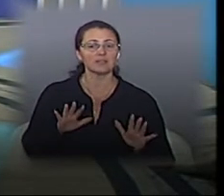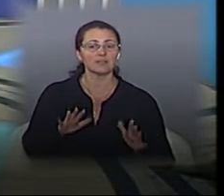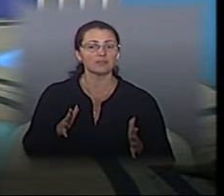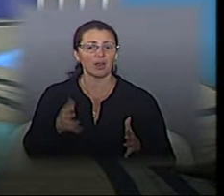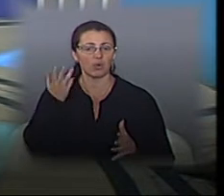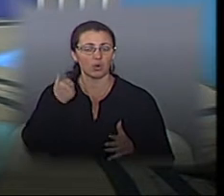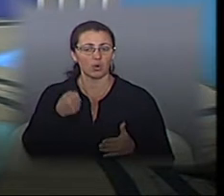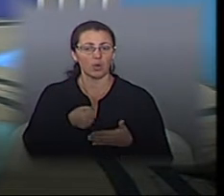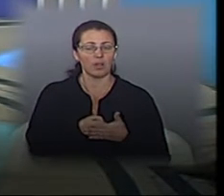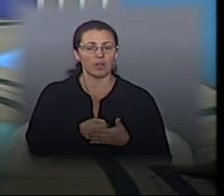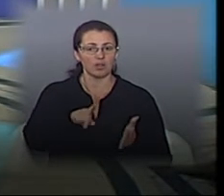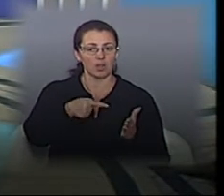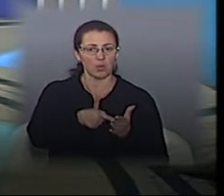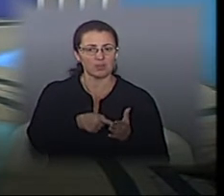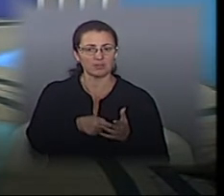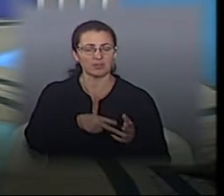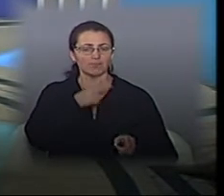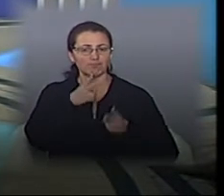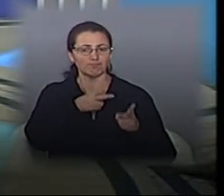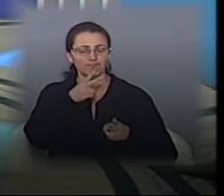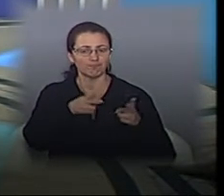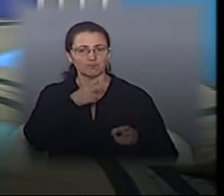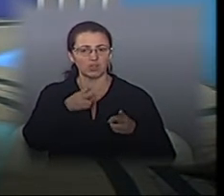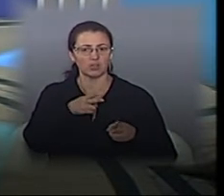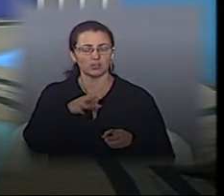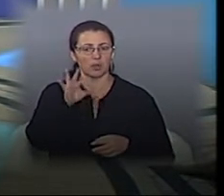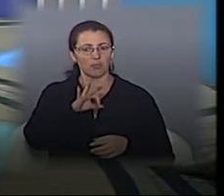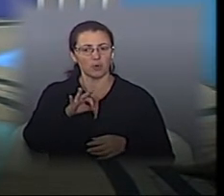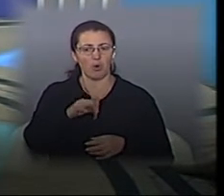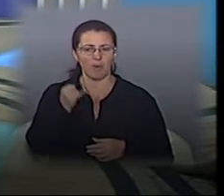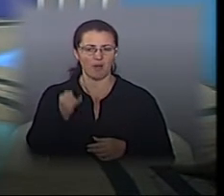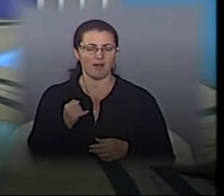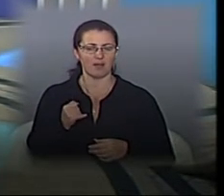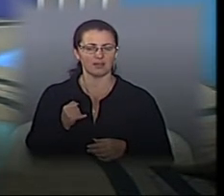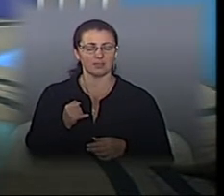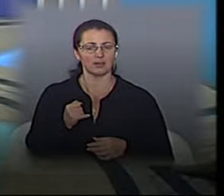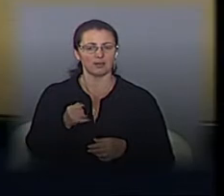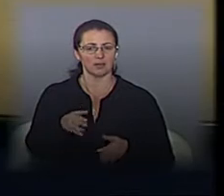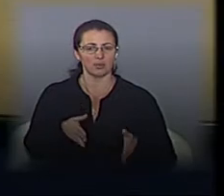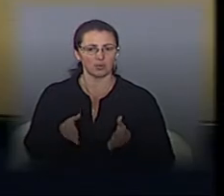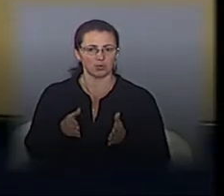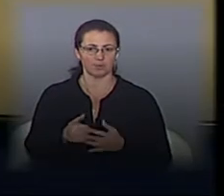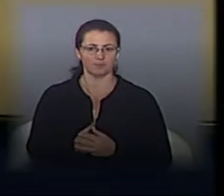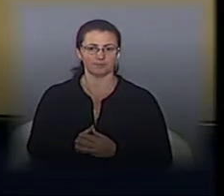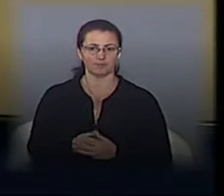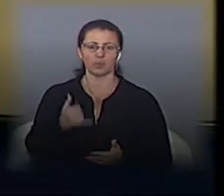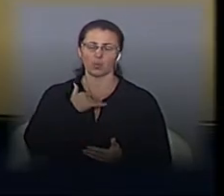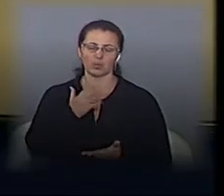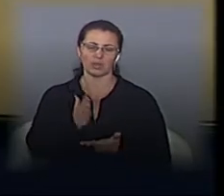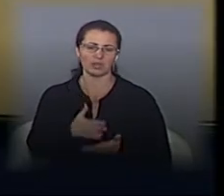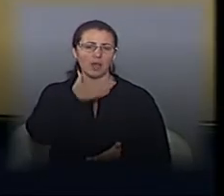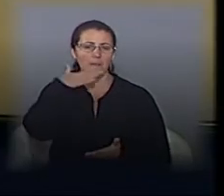позивалися стосовно дорожніх транспортних провод, стосовно поганих доріг? Дивіться, у нас є безліч зараз,